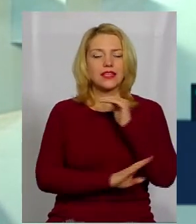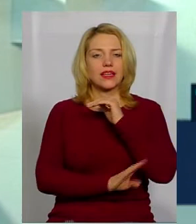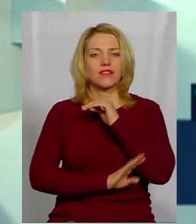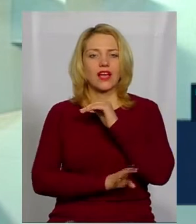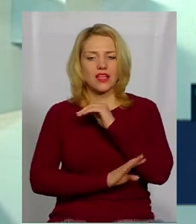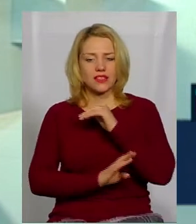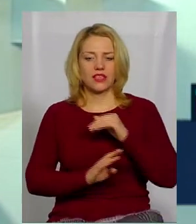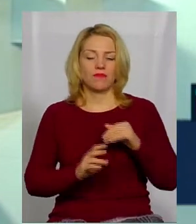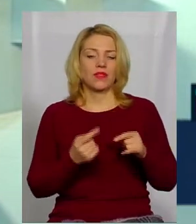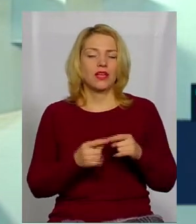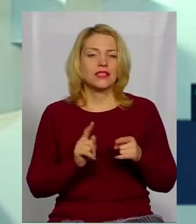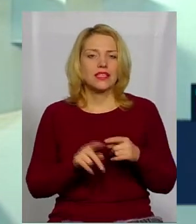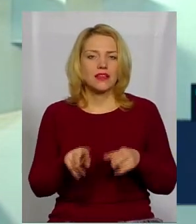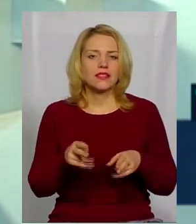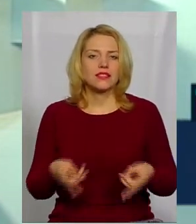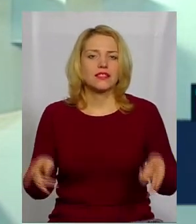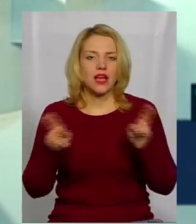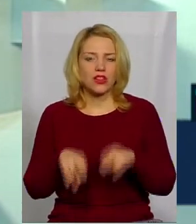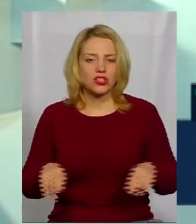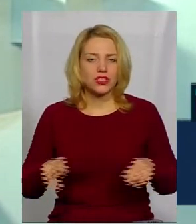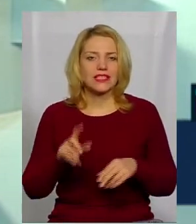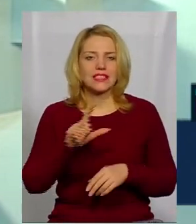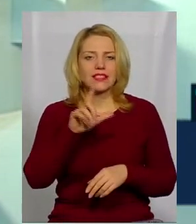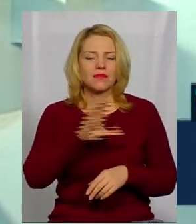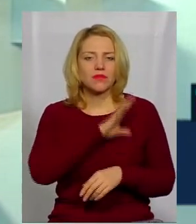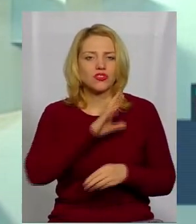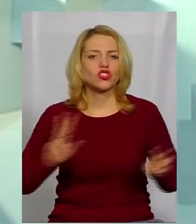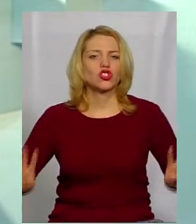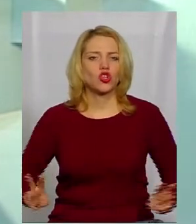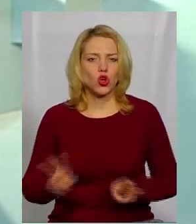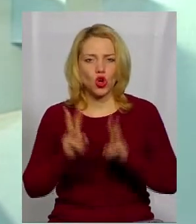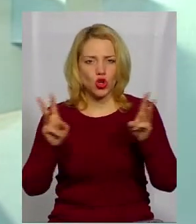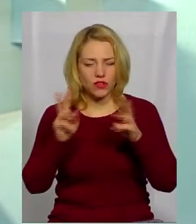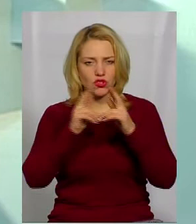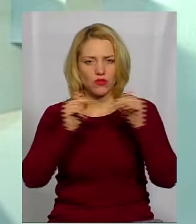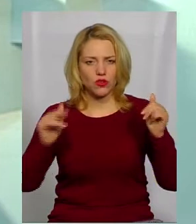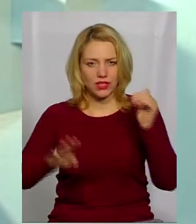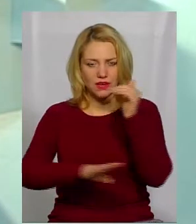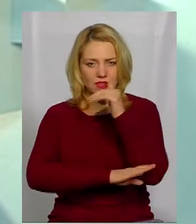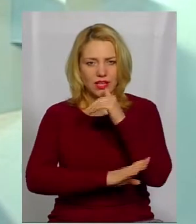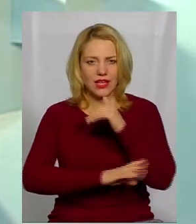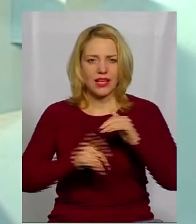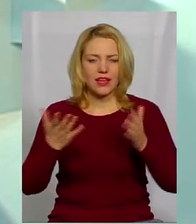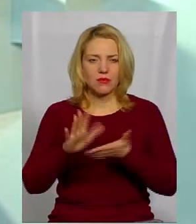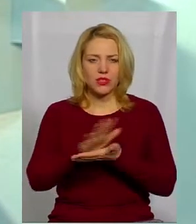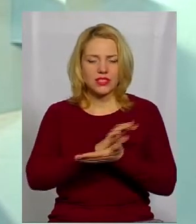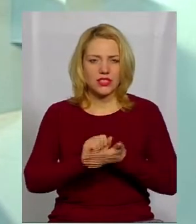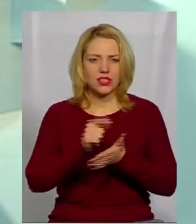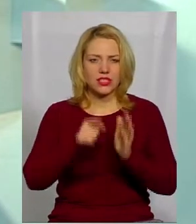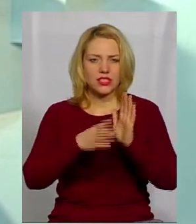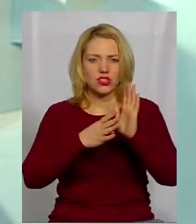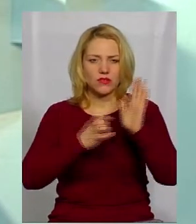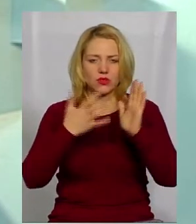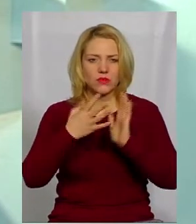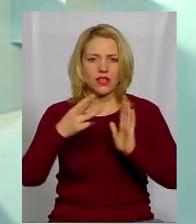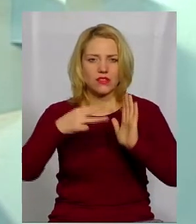залишки згорівшої дерев'яної фортеці, яка була знищена в 1257 році під